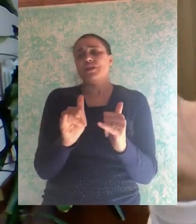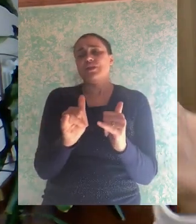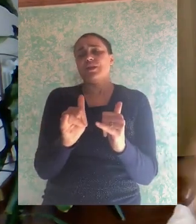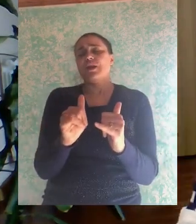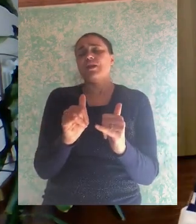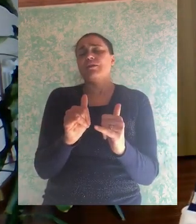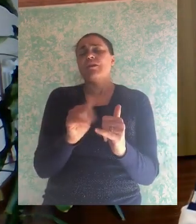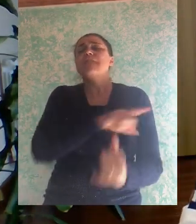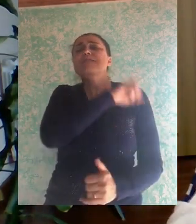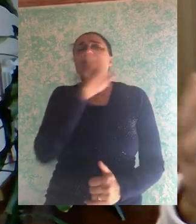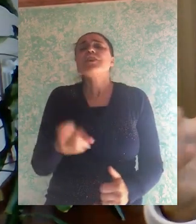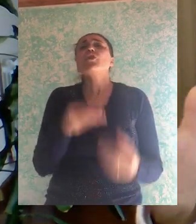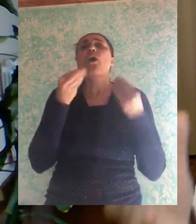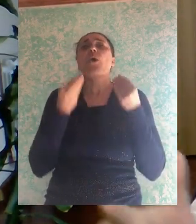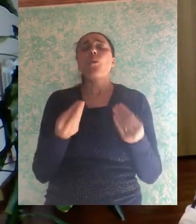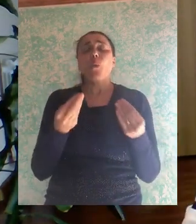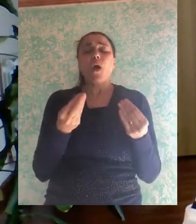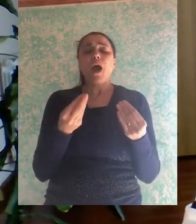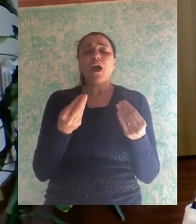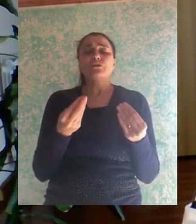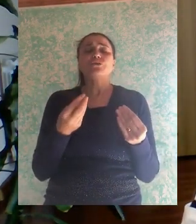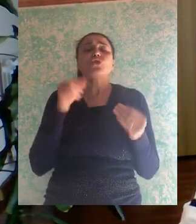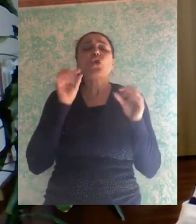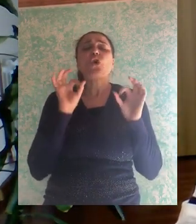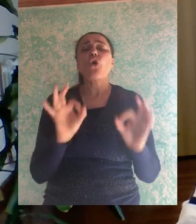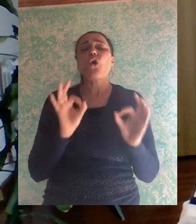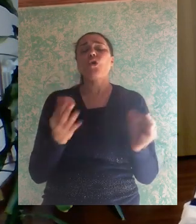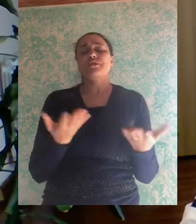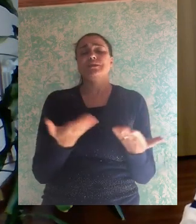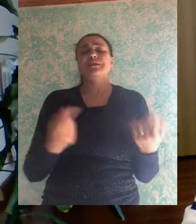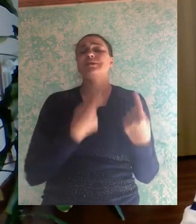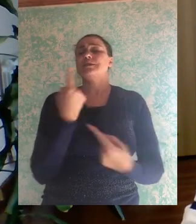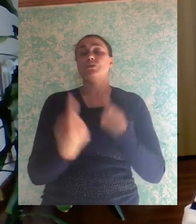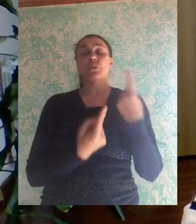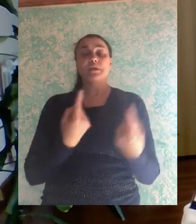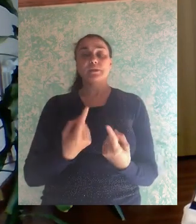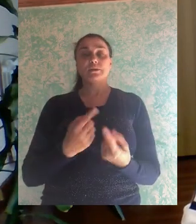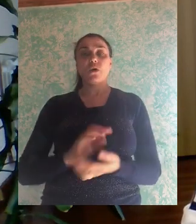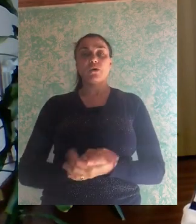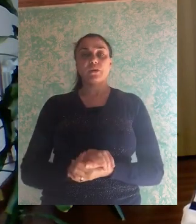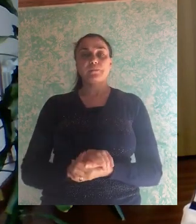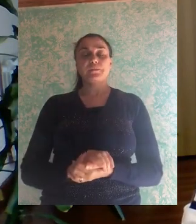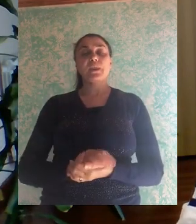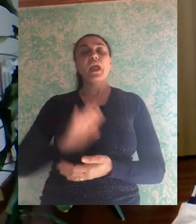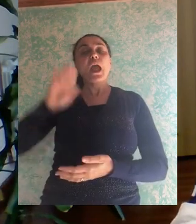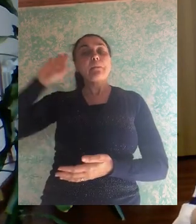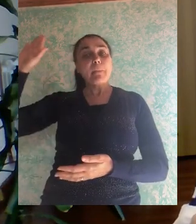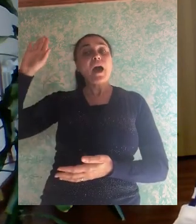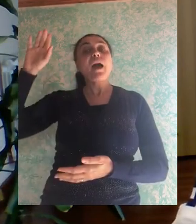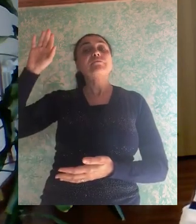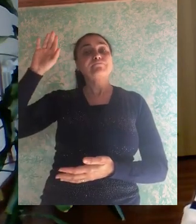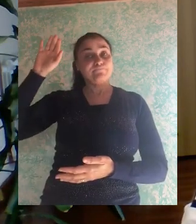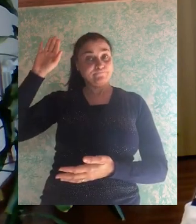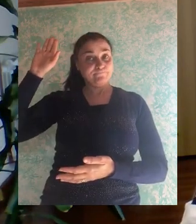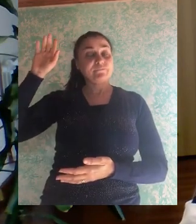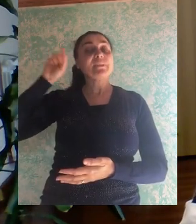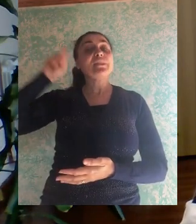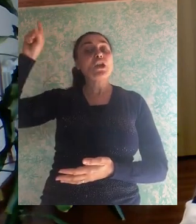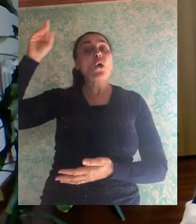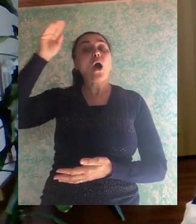fino a quando sapete dio non è indifferente